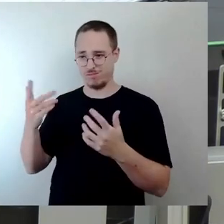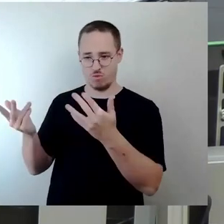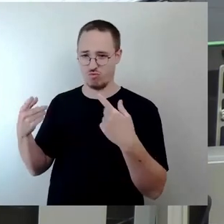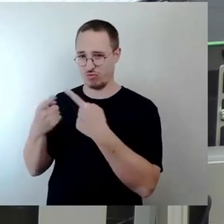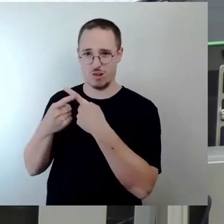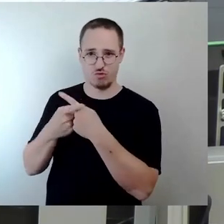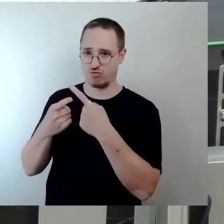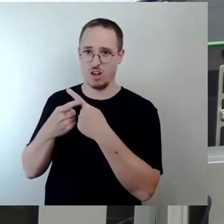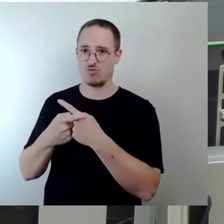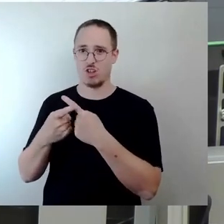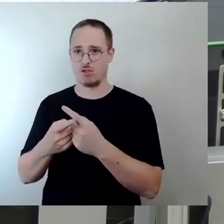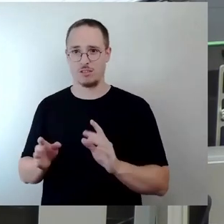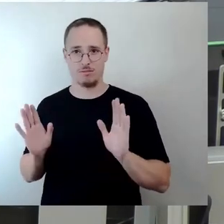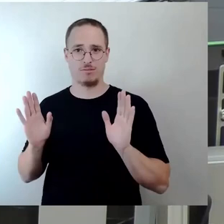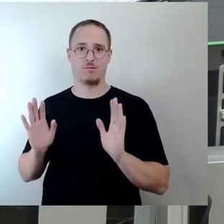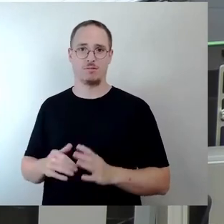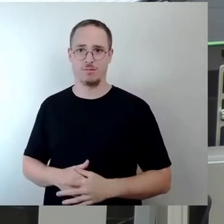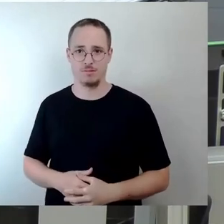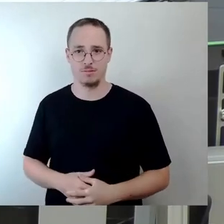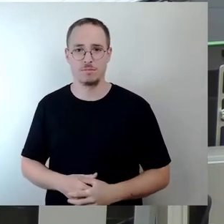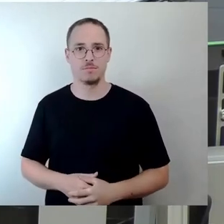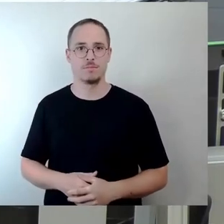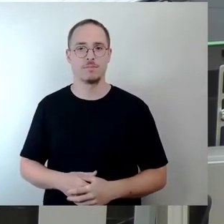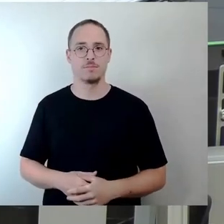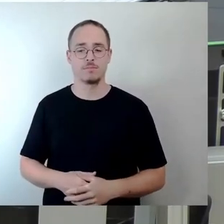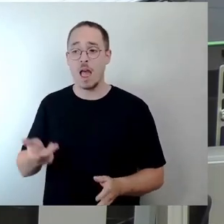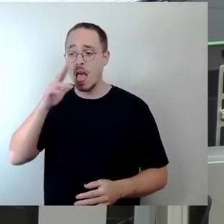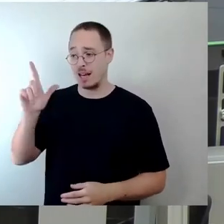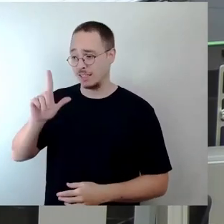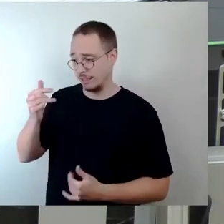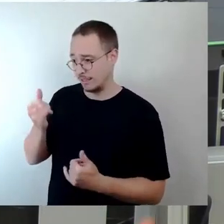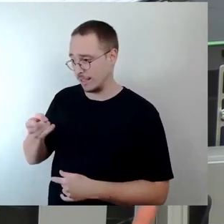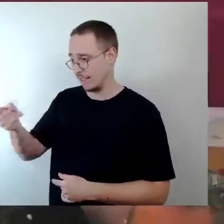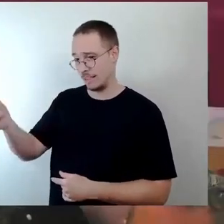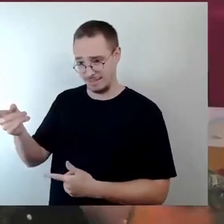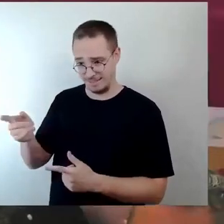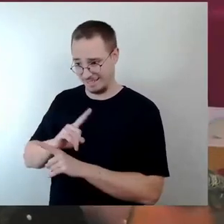ich bitte weitergehen. Lichty, wenn das jetzt nicht aufhört, beteil ich einen Ordnungsruf.